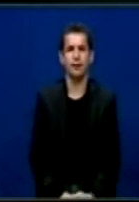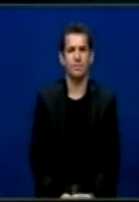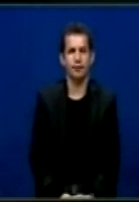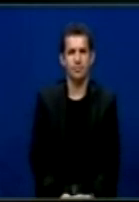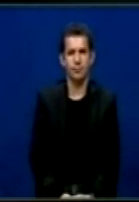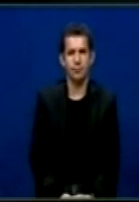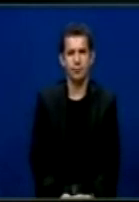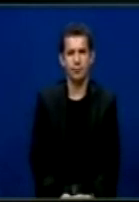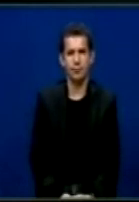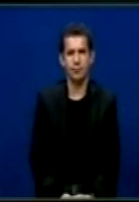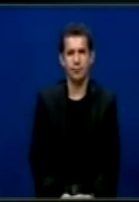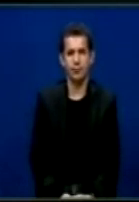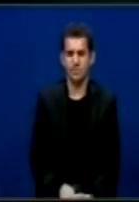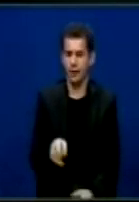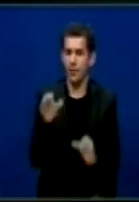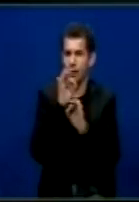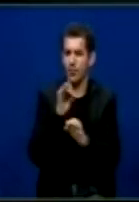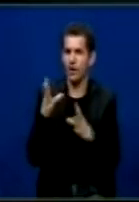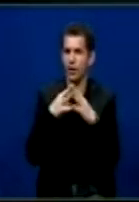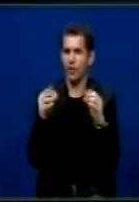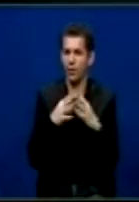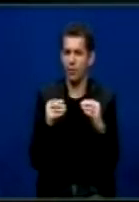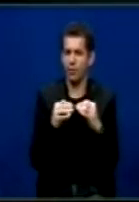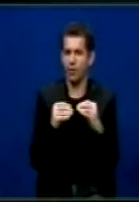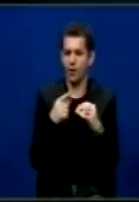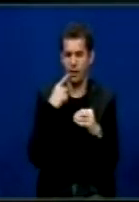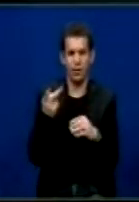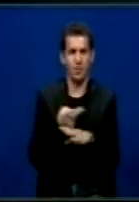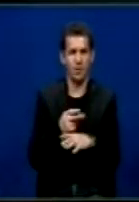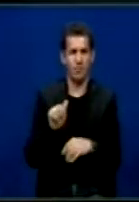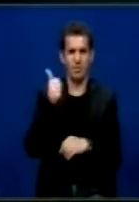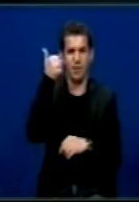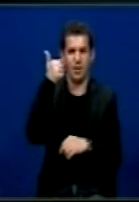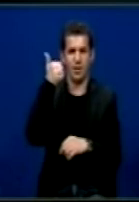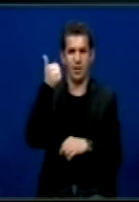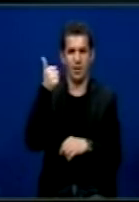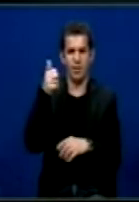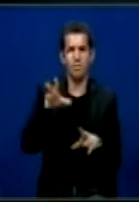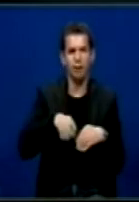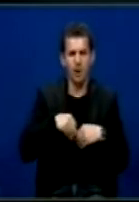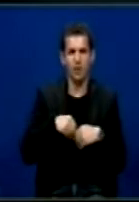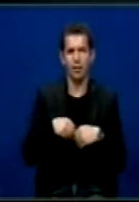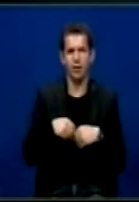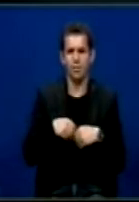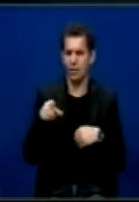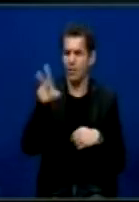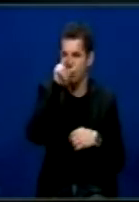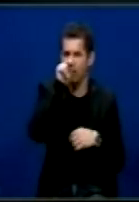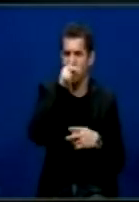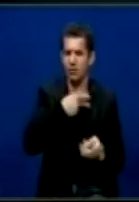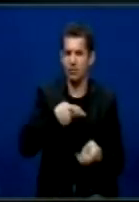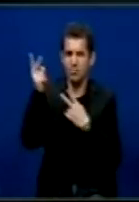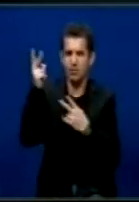Si për të monsë njëftuar kjo, Rumania është vendi parë që ka vrapuar të dërgoj kontijentet e tyre të politve,